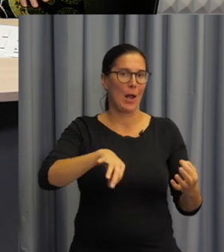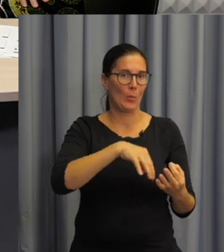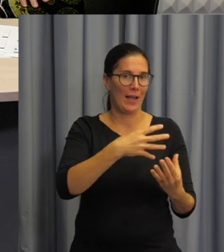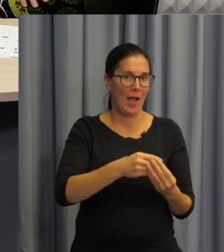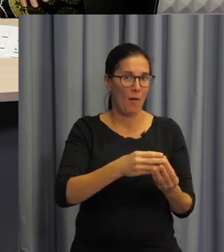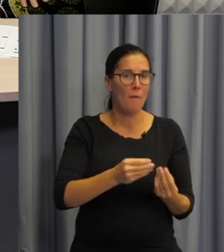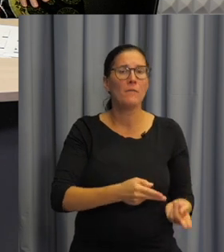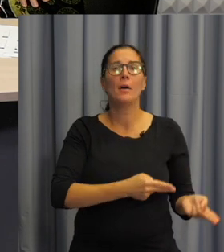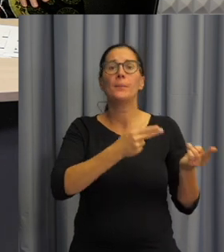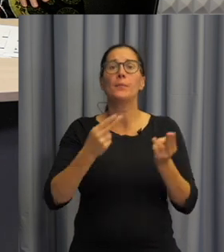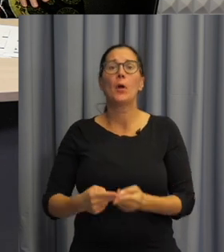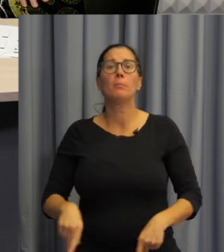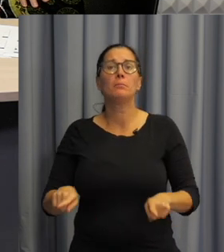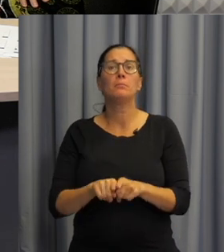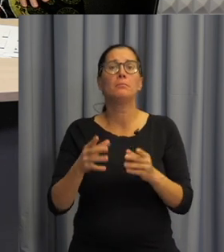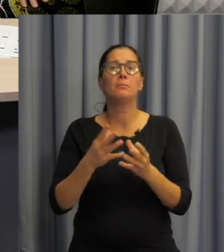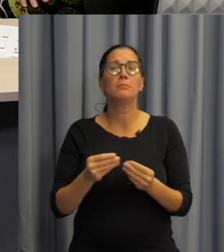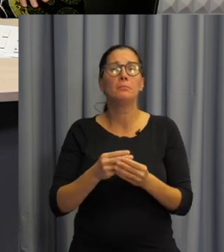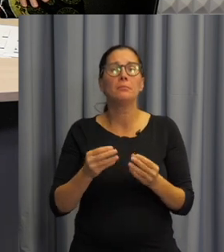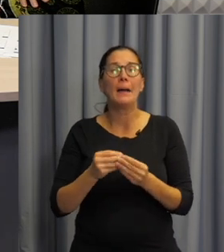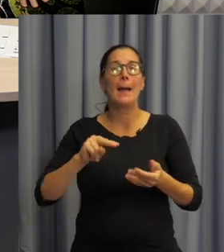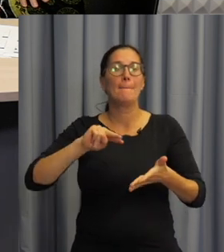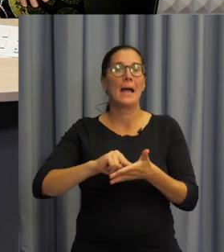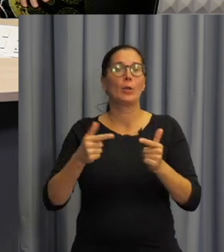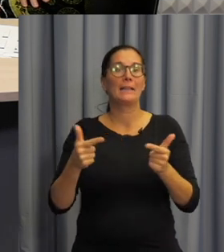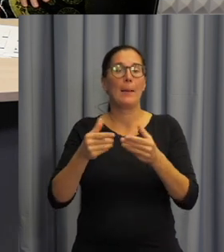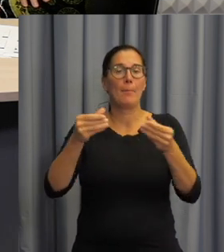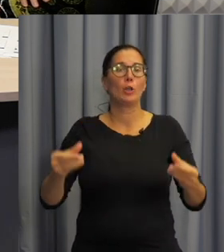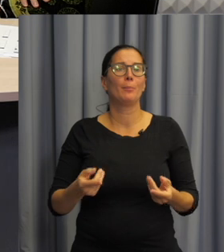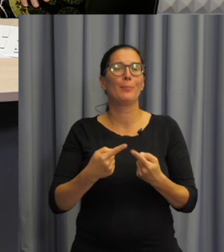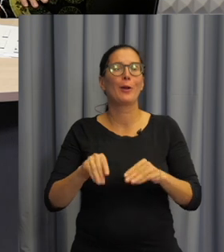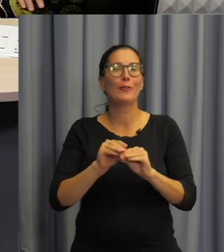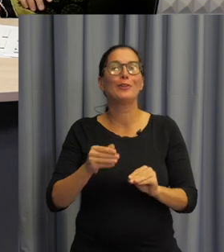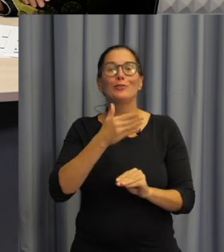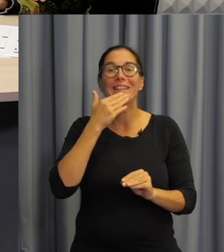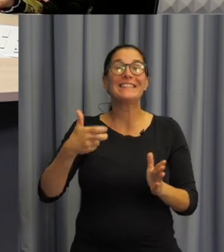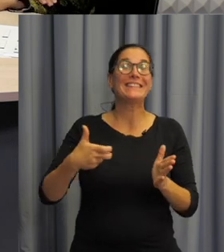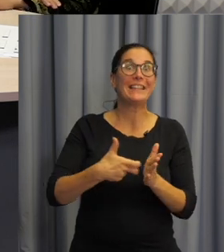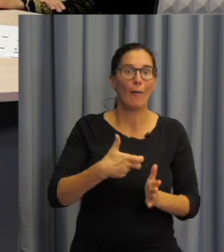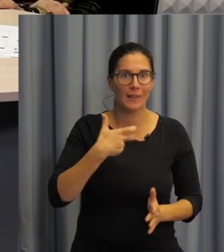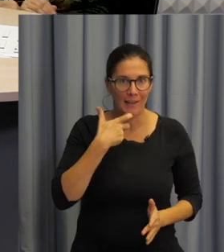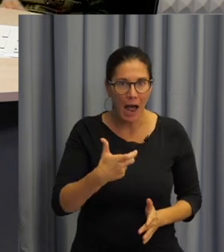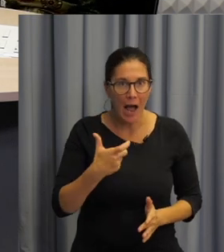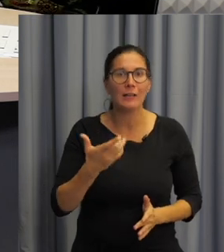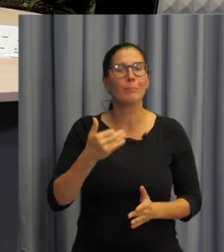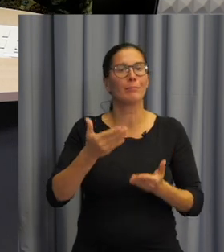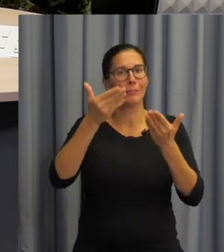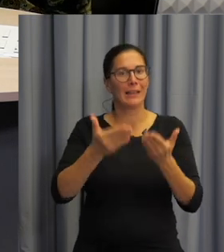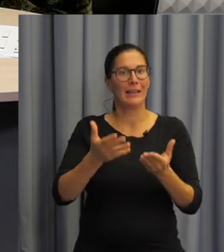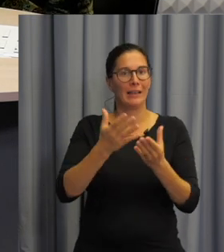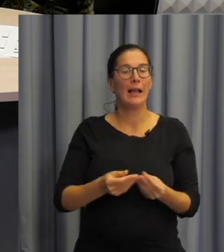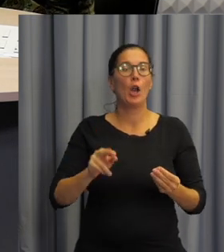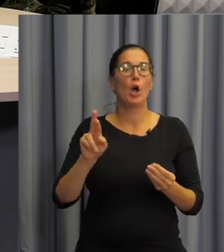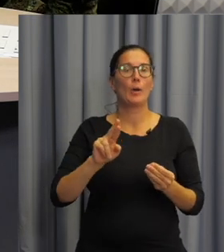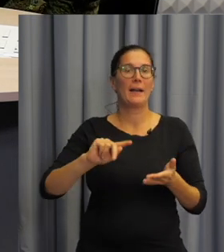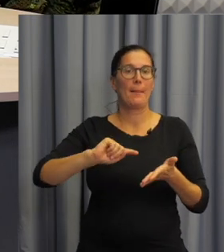strany Andrej Hodákové. Věnovali jsme se zároveň i popisu metodické podpory pro výuku českého znakového